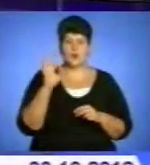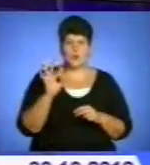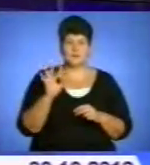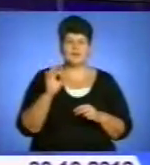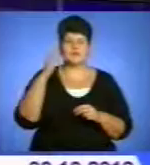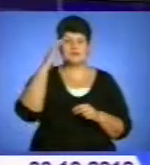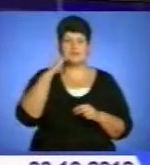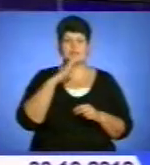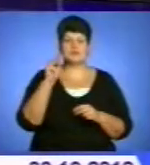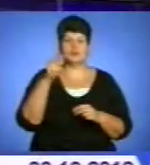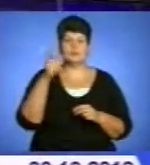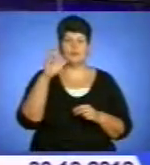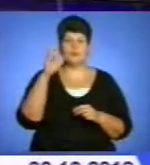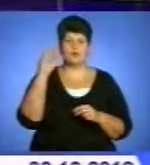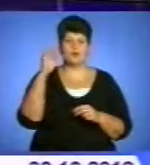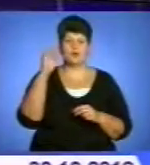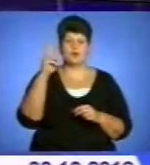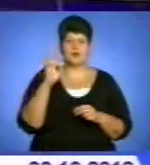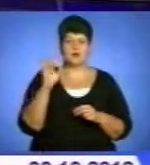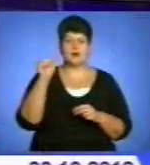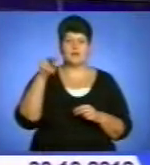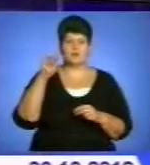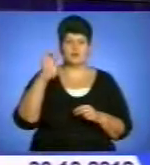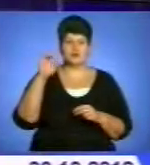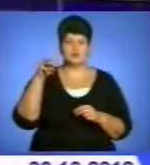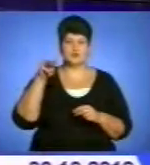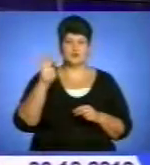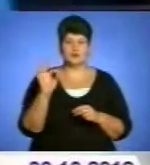«Батьківщина» Володимир Бойко, Михайло Апостол та Іван Стойко.